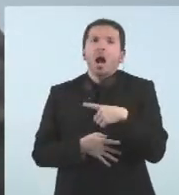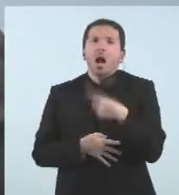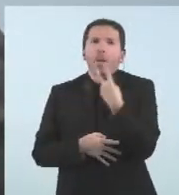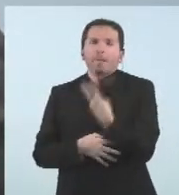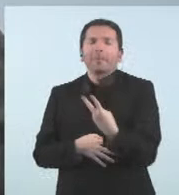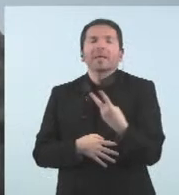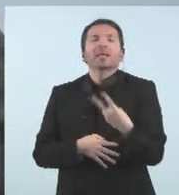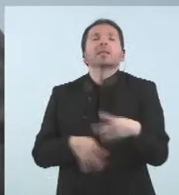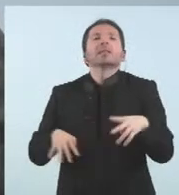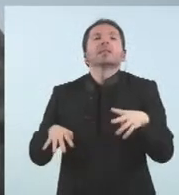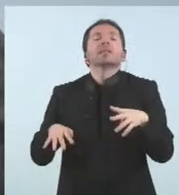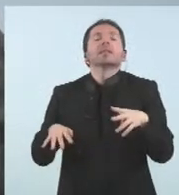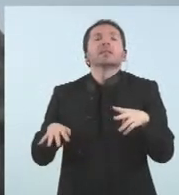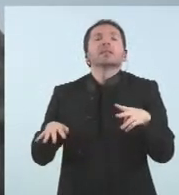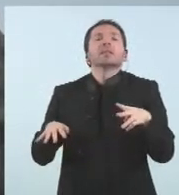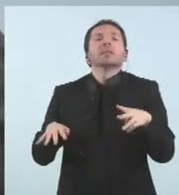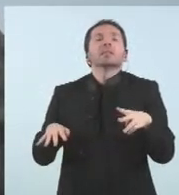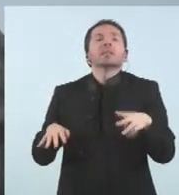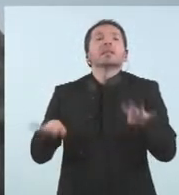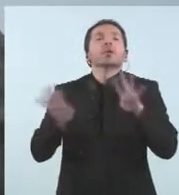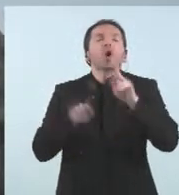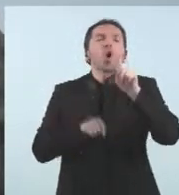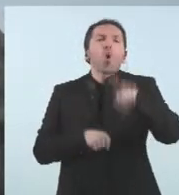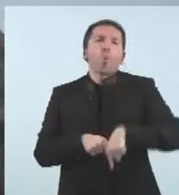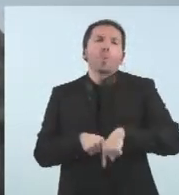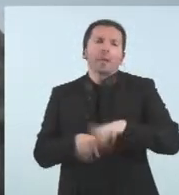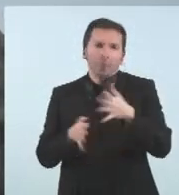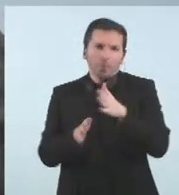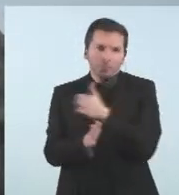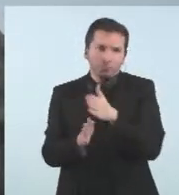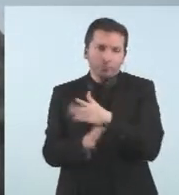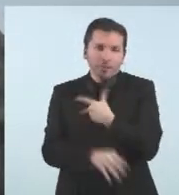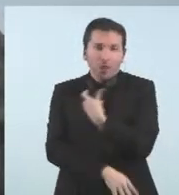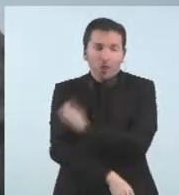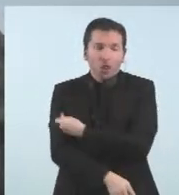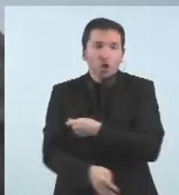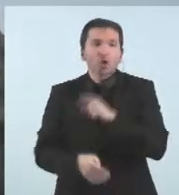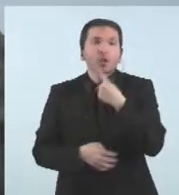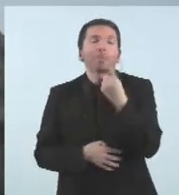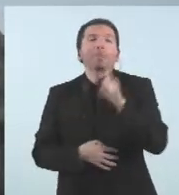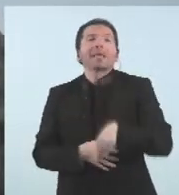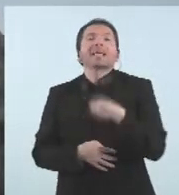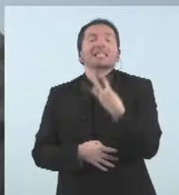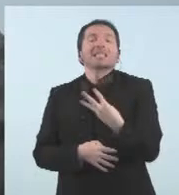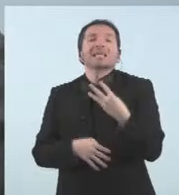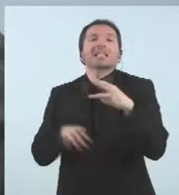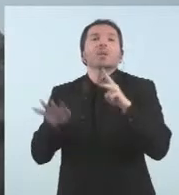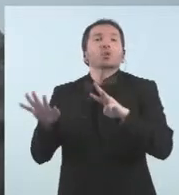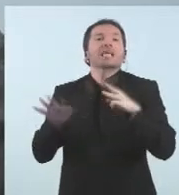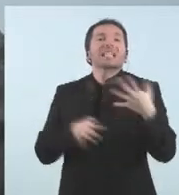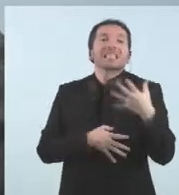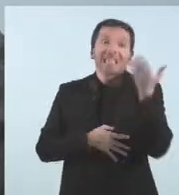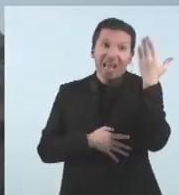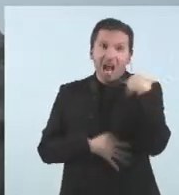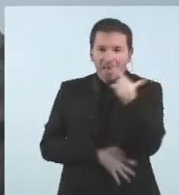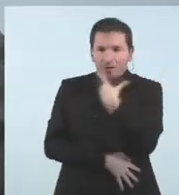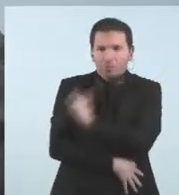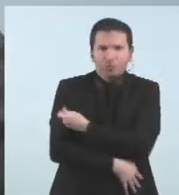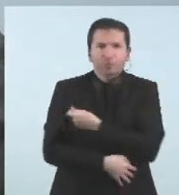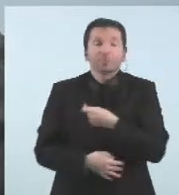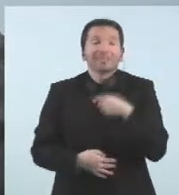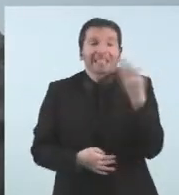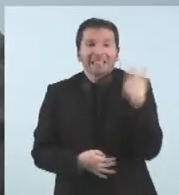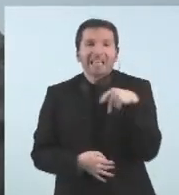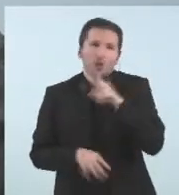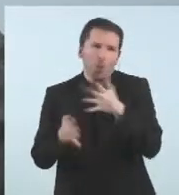.418 terceres dosis, 1.385 durant el dia d'ahir, que això representa un